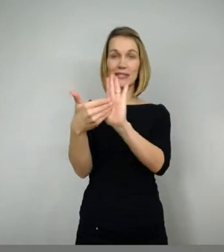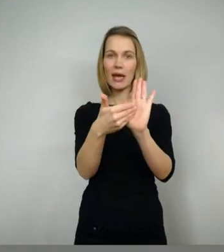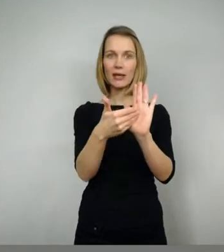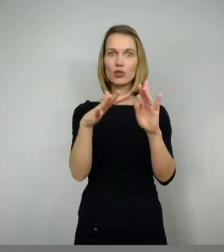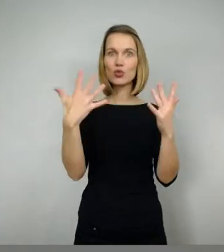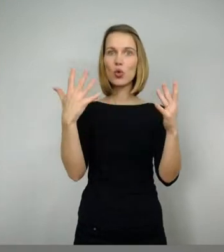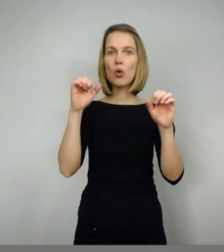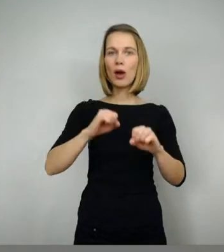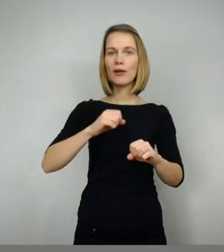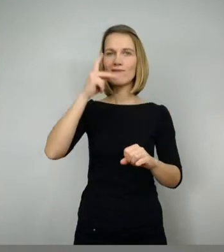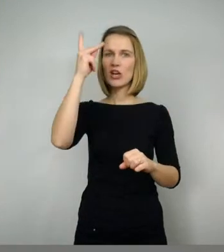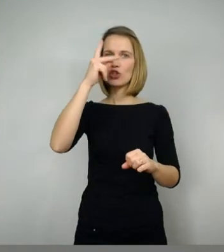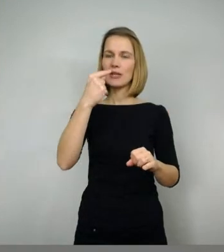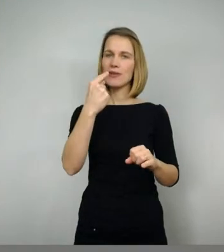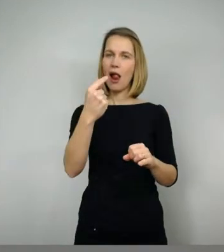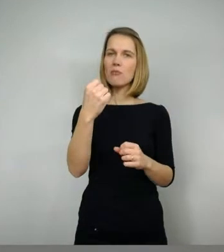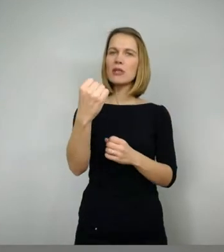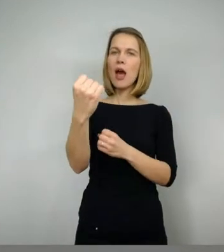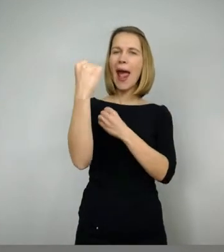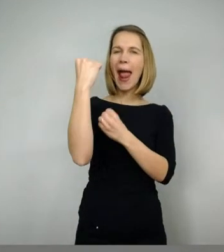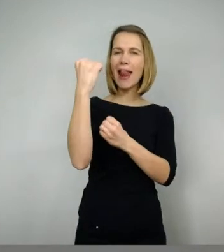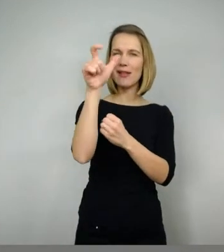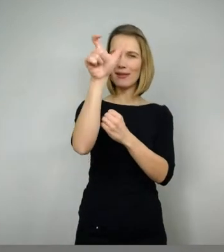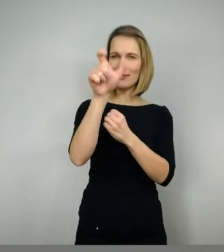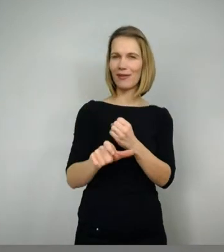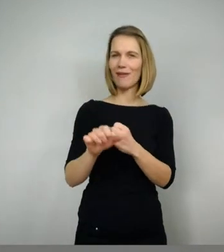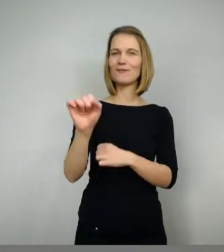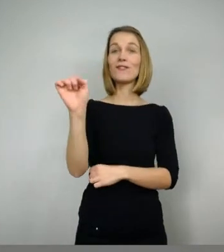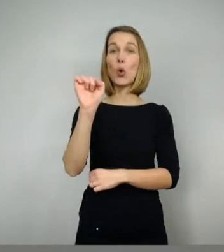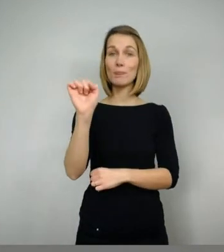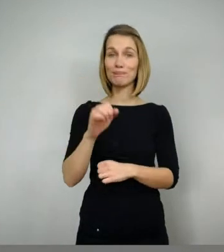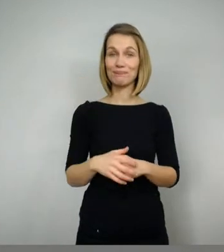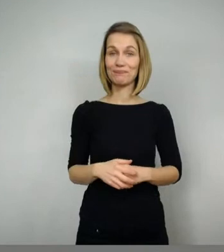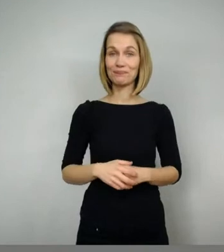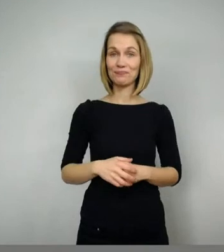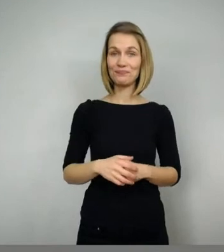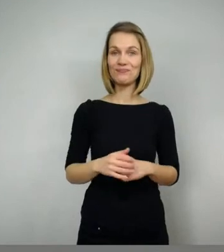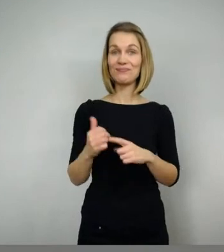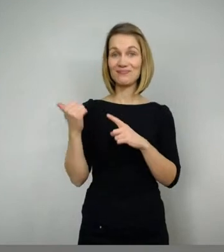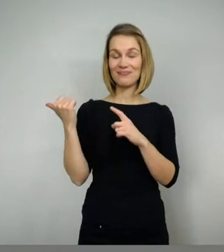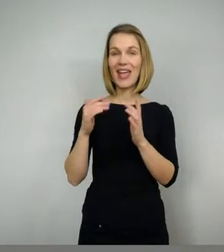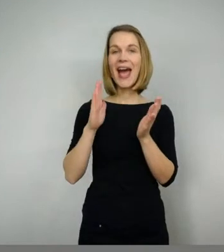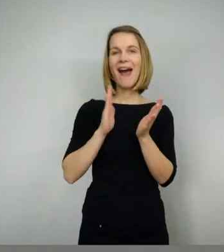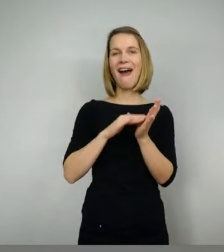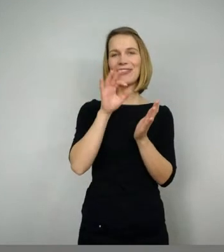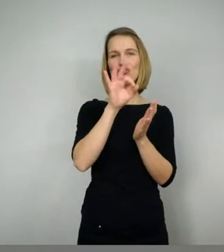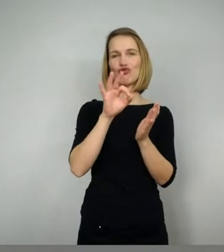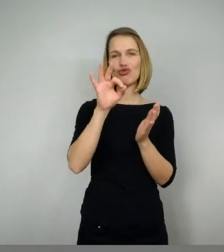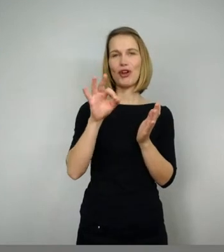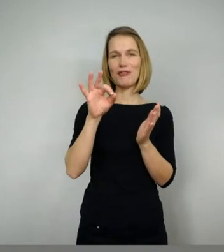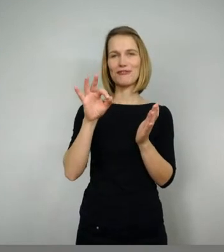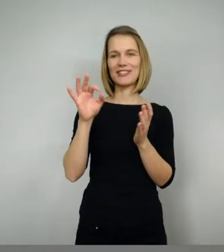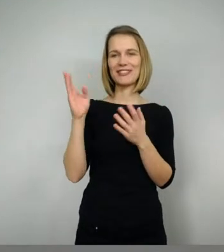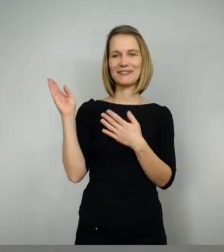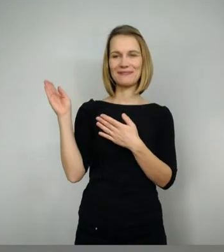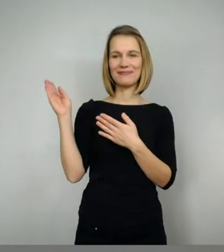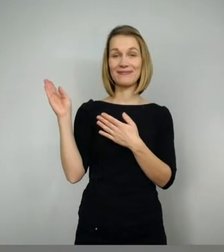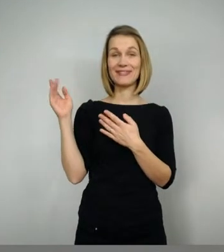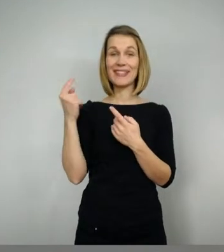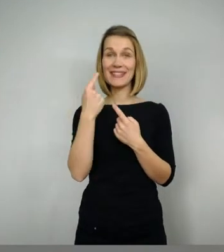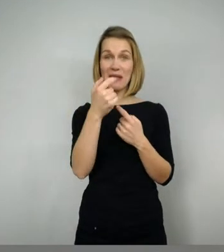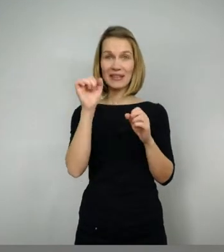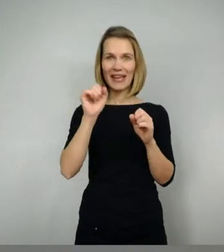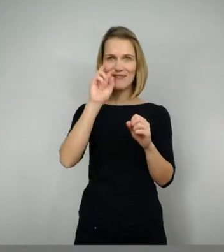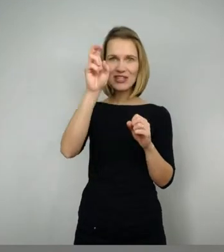ausmacht. Auch hier habe ich wieder eine Handschrift mit dabei und ihr könnt wieder versuchen mitzulesen, wenn das jetzt einmal in